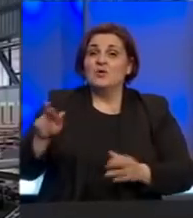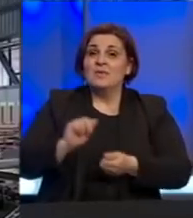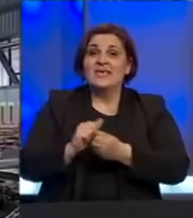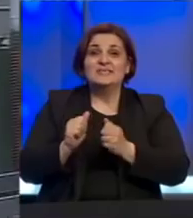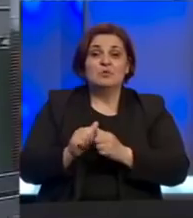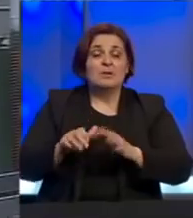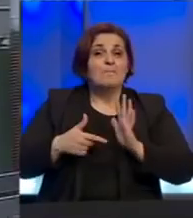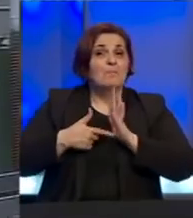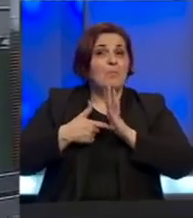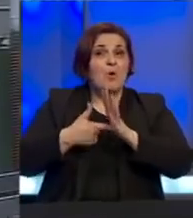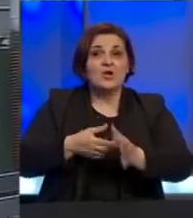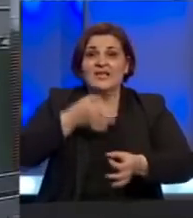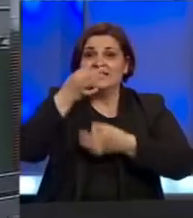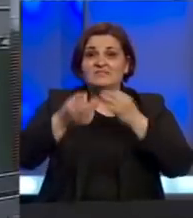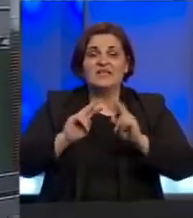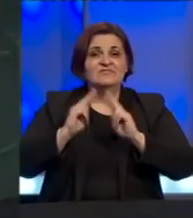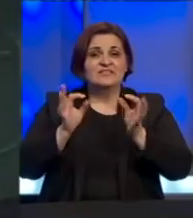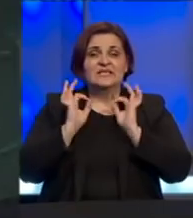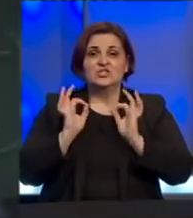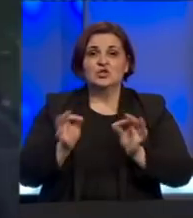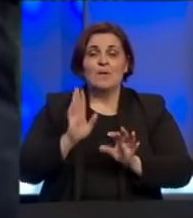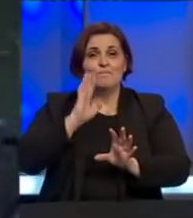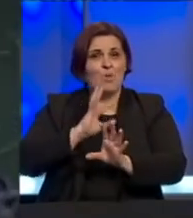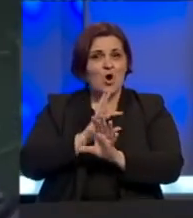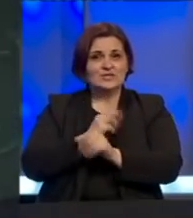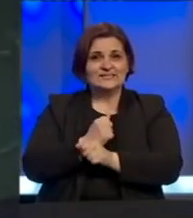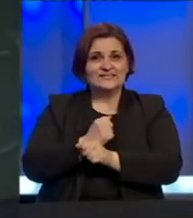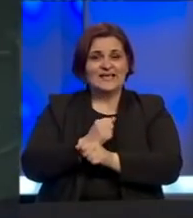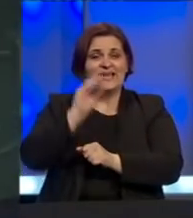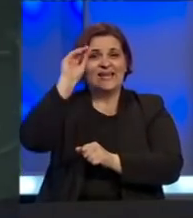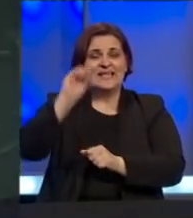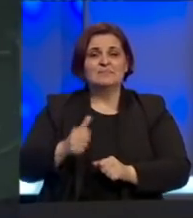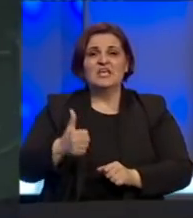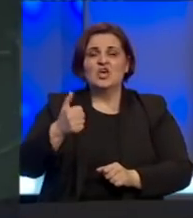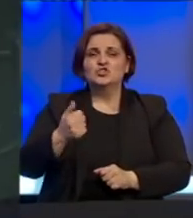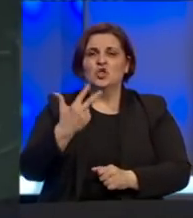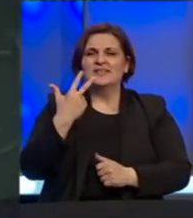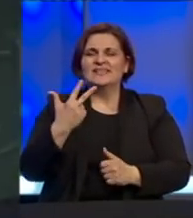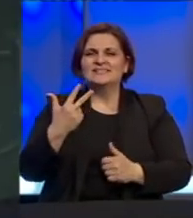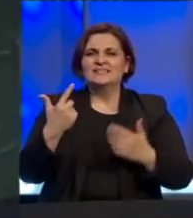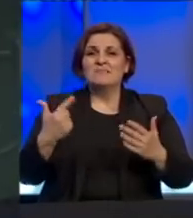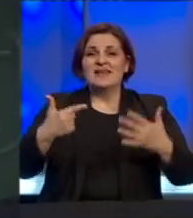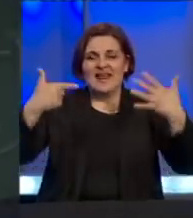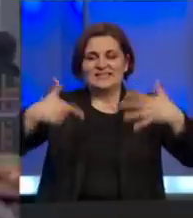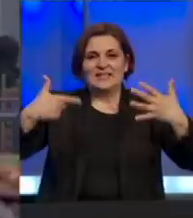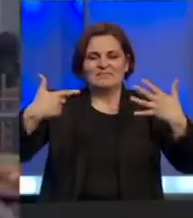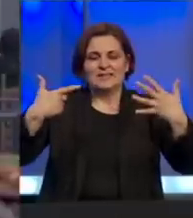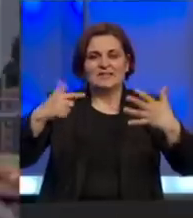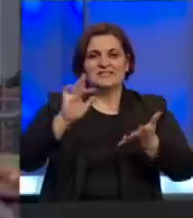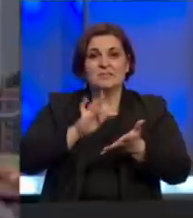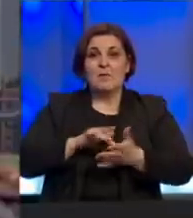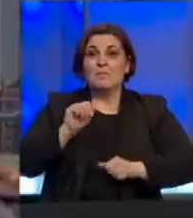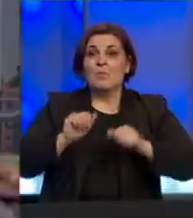krizom, pokazuje istraživanje svjetskih stručnjaka. Bosna i Hercegovina je na spisku od 130 zemalja na 70. mjestu, po